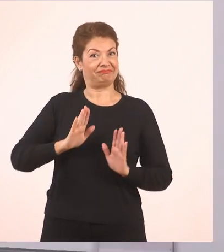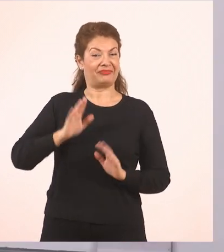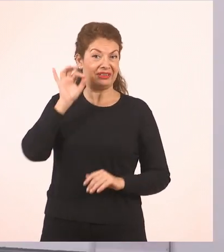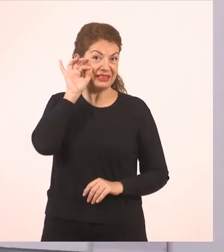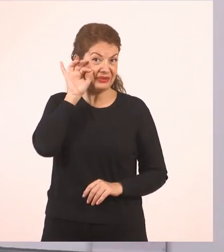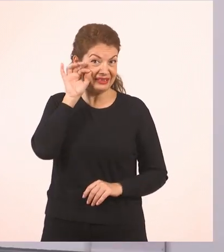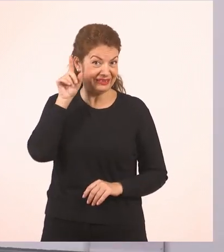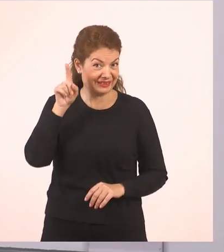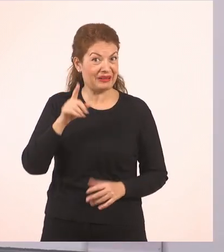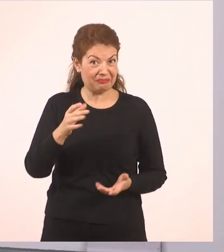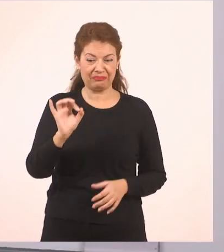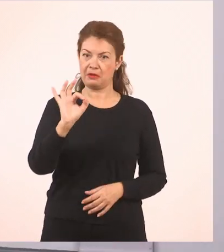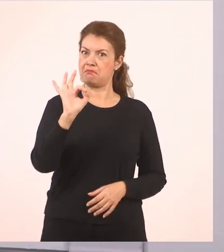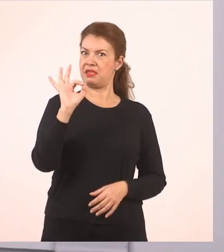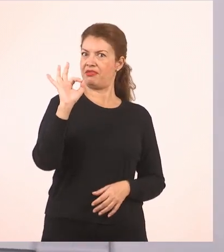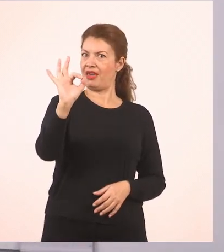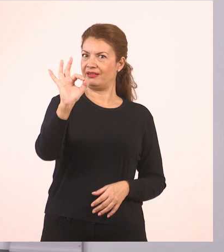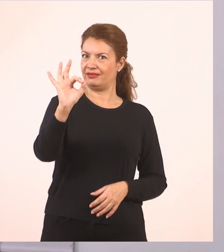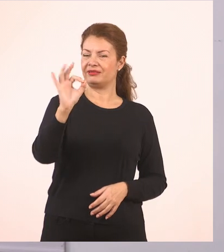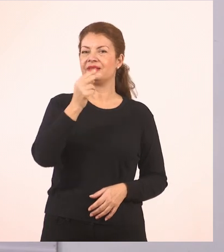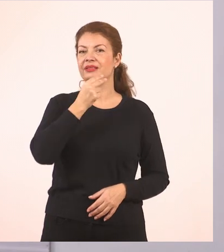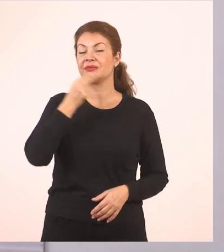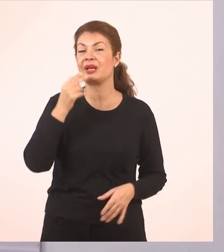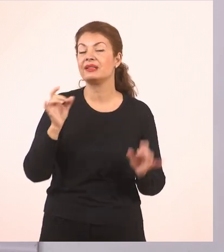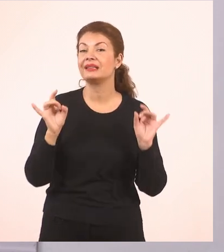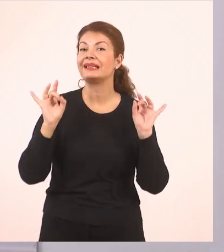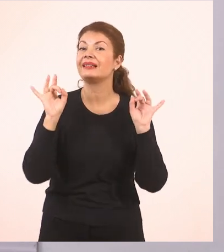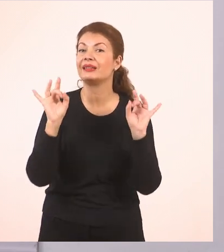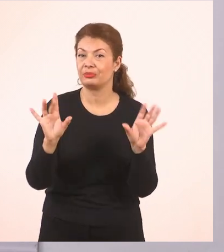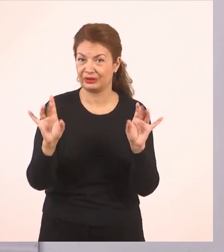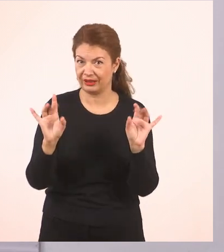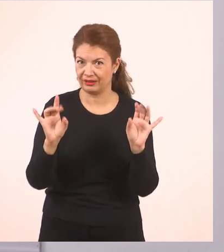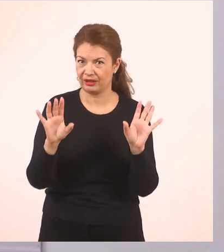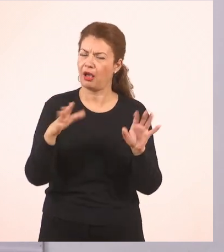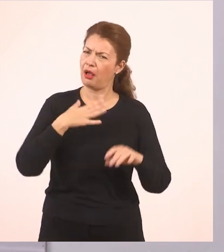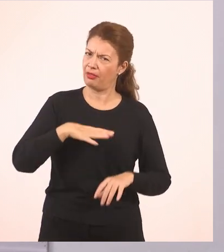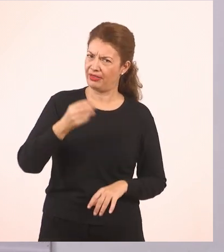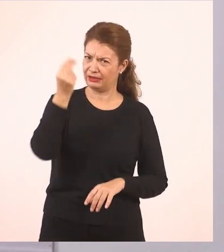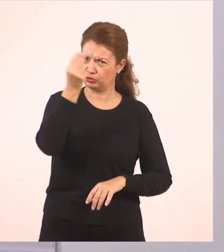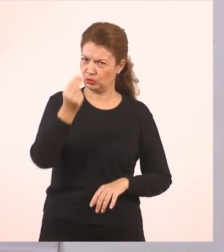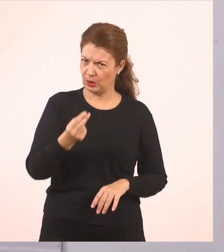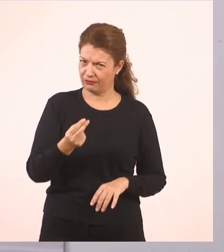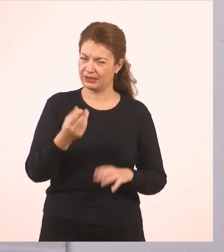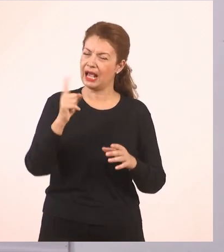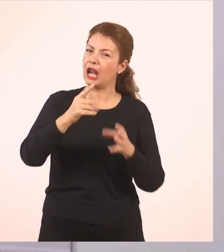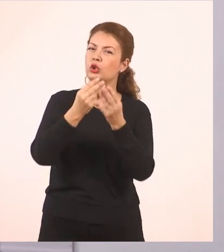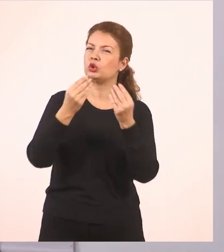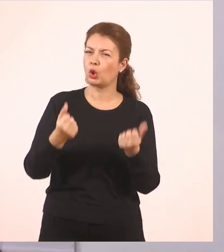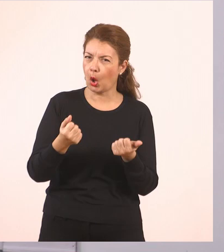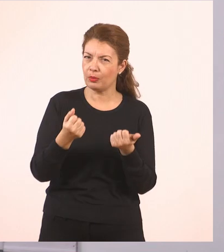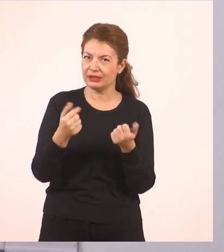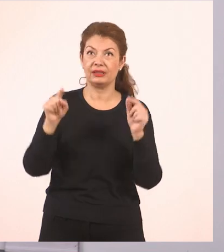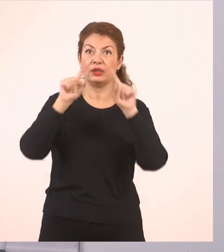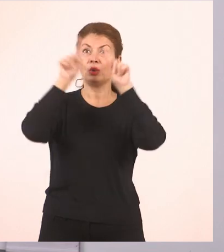Μηδέν, δεν κρατούσα τίποτα στα χέρια μου. Και αν θέλεις να στο ζωγραφίσω μέσα σε αυτό το κουτάκι,